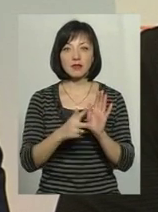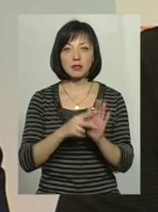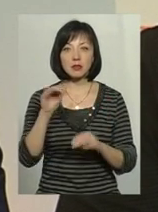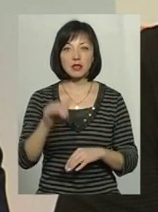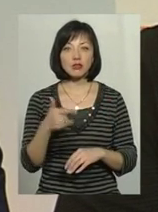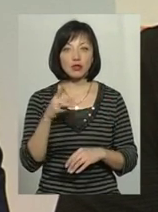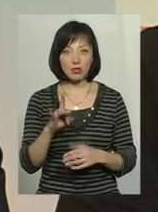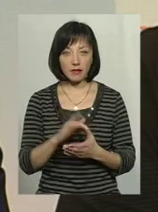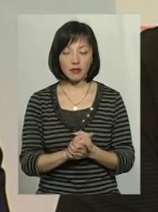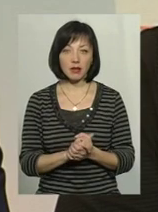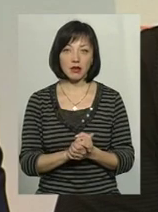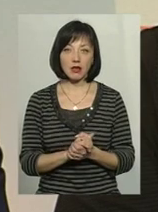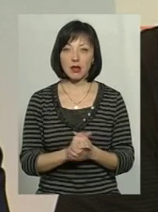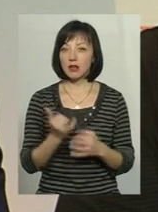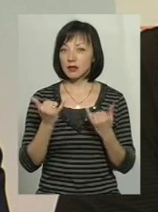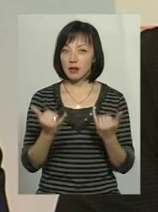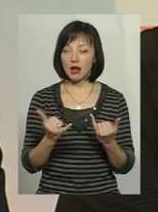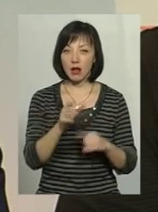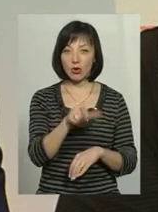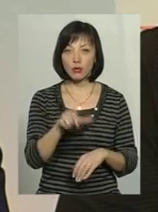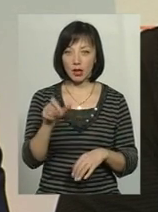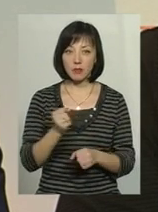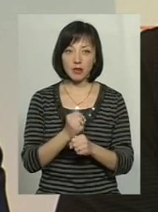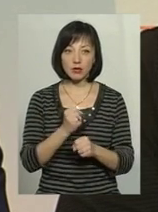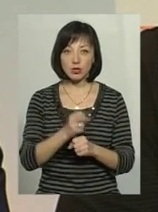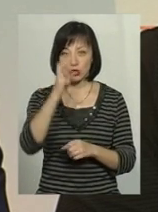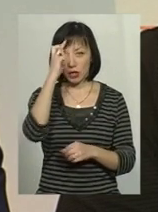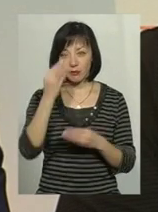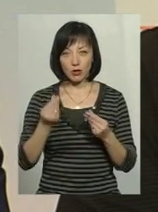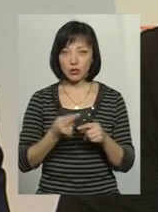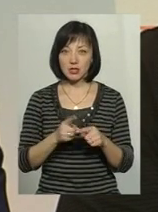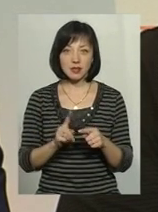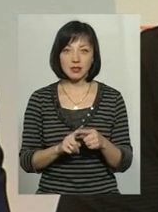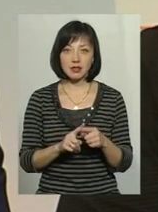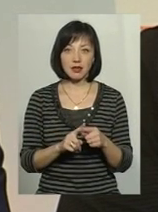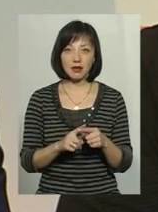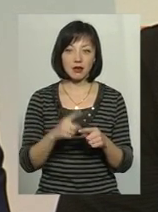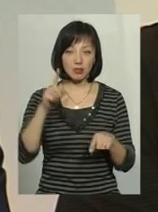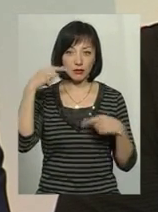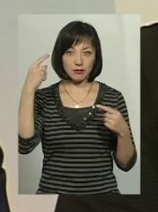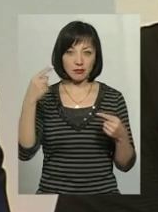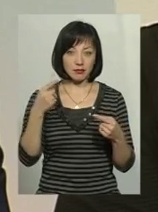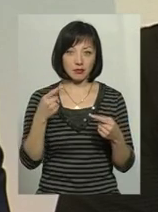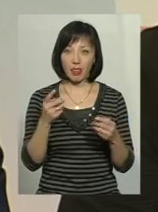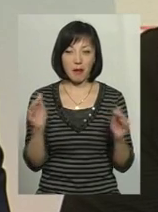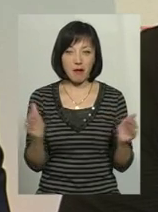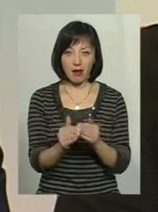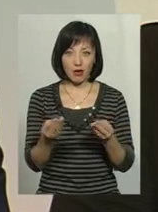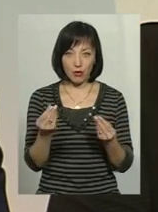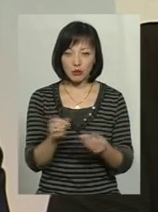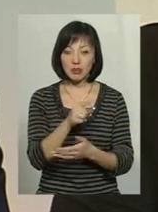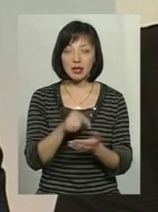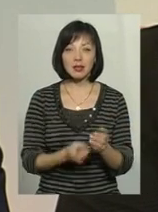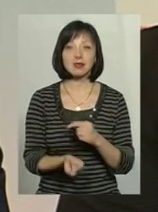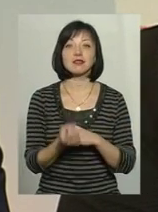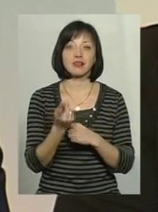гривень. В принципі, для людей, які працюють за державні кошти, це зовсім таки немалі, в принципі, гроші. І запитання,